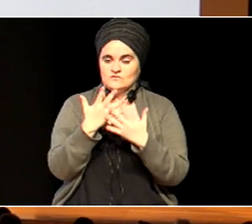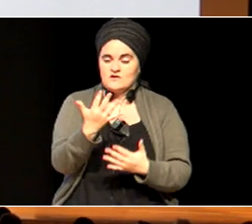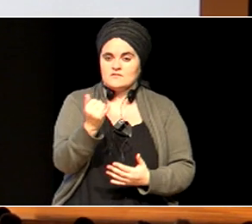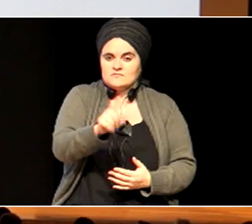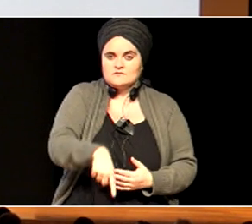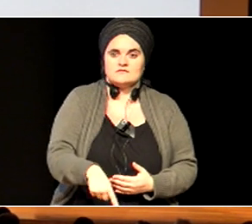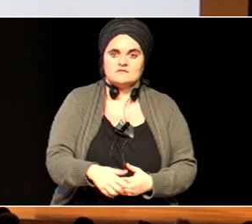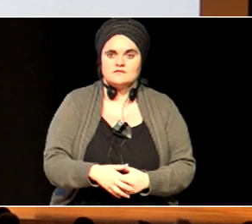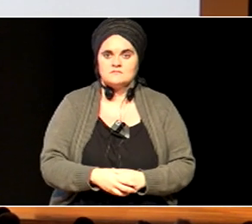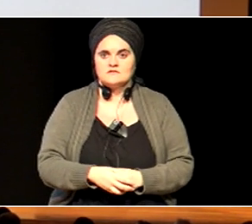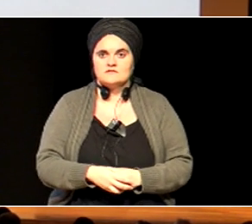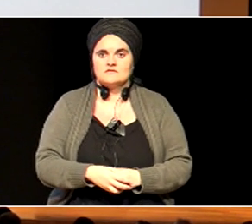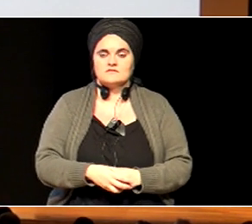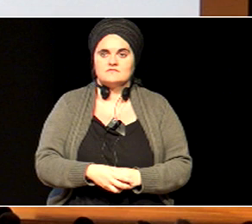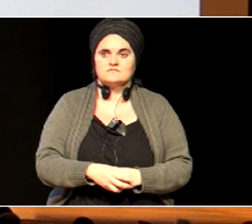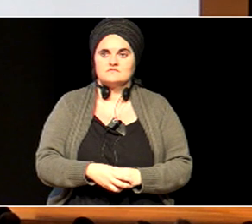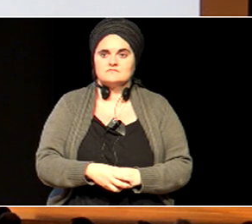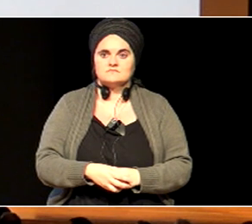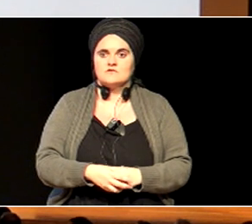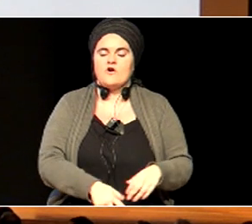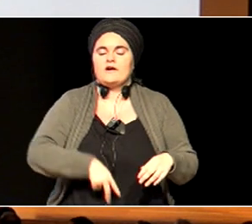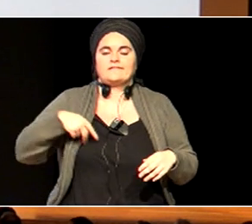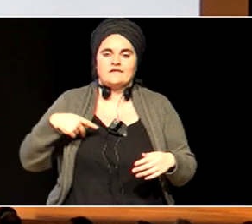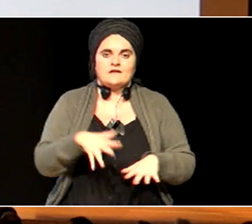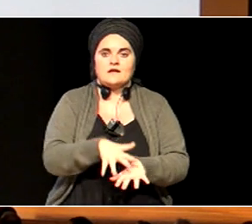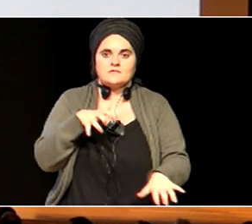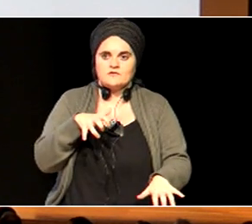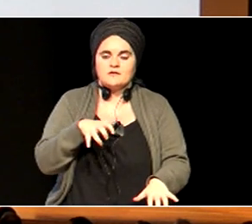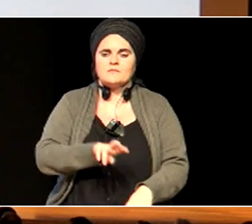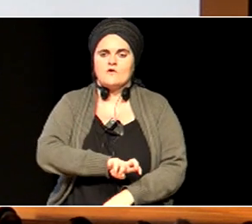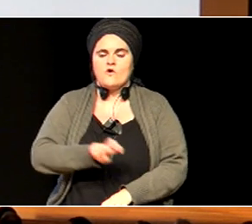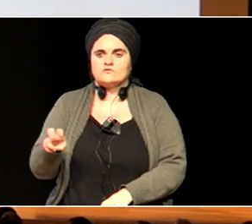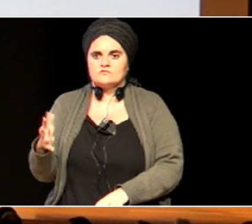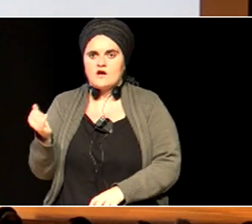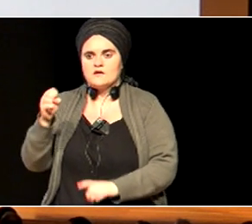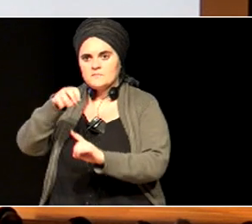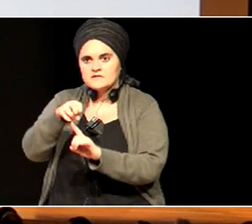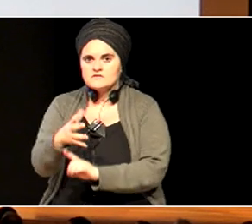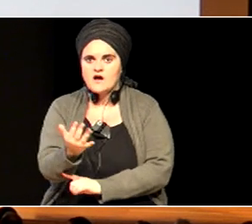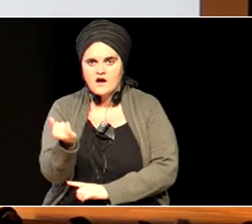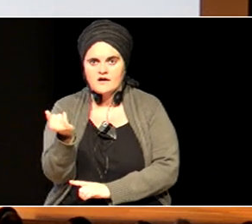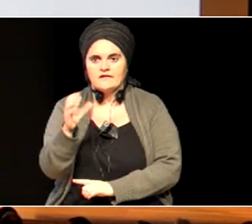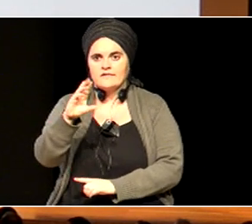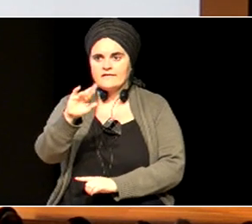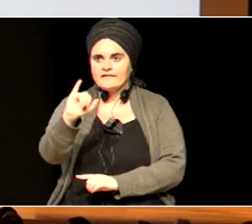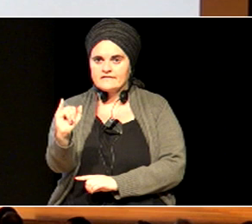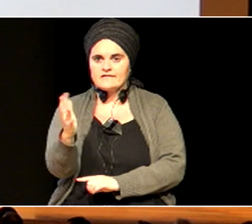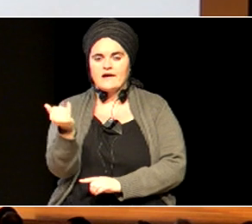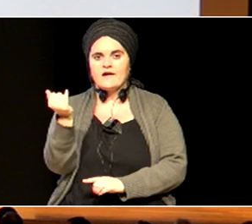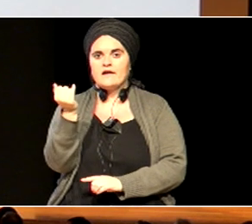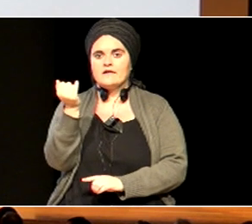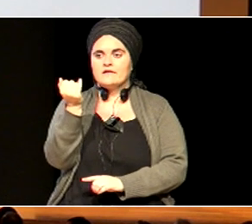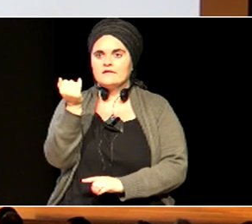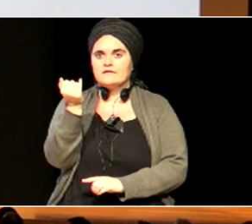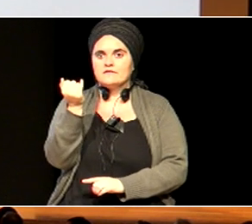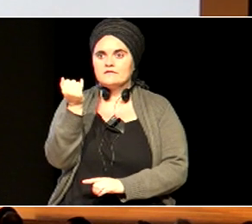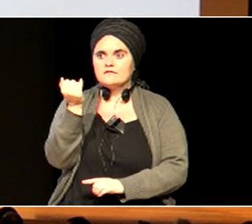arruntak, baina gero baditugu, ba, beste egitura batzu, baditugu berritze guneak, baditugu kri, baditugu hospitaletan dausen